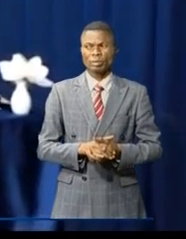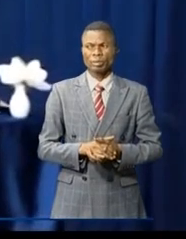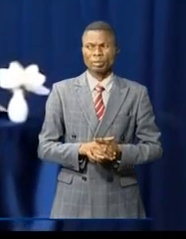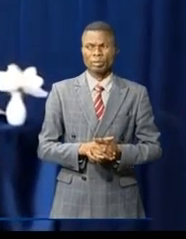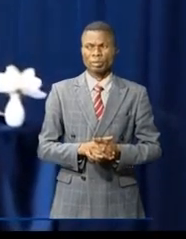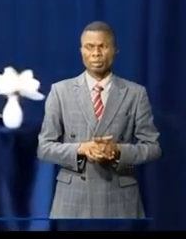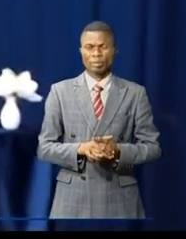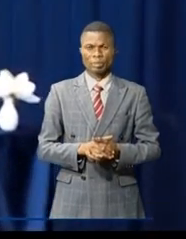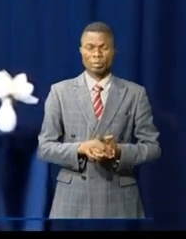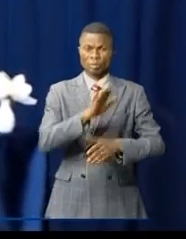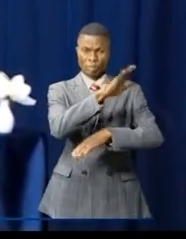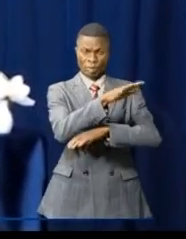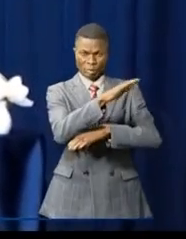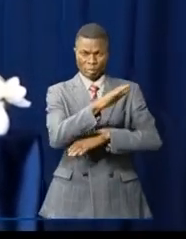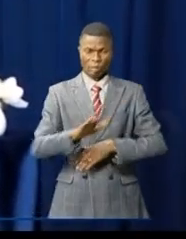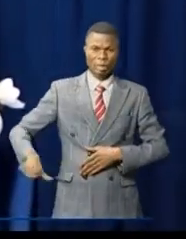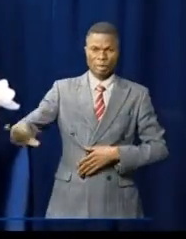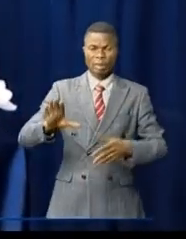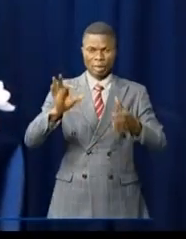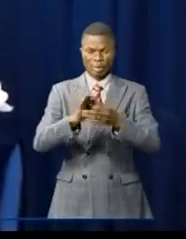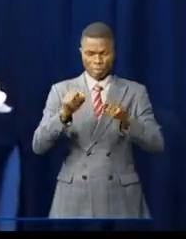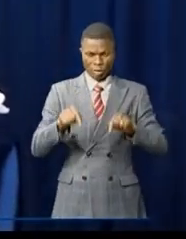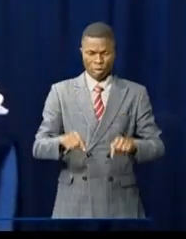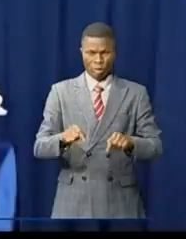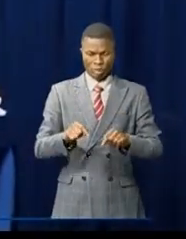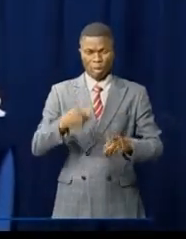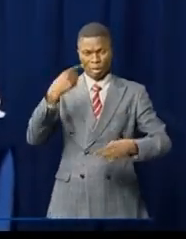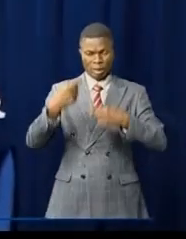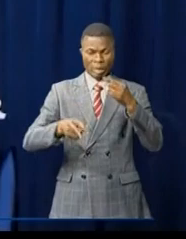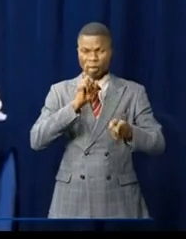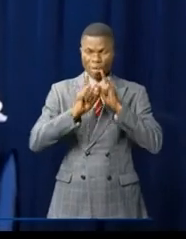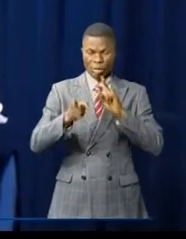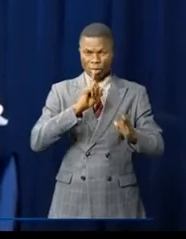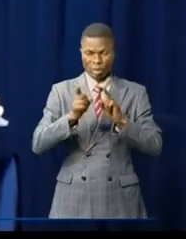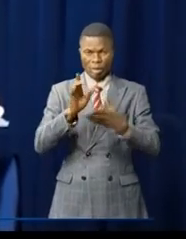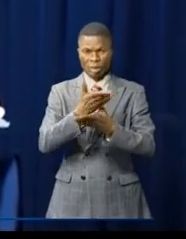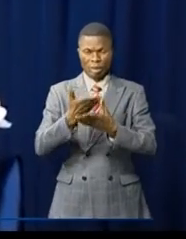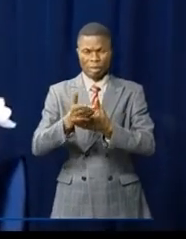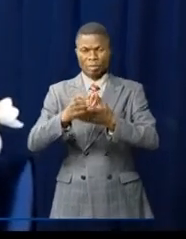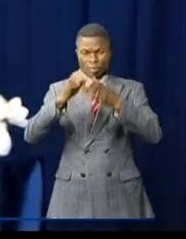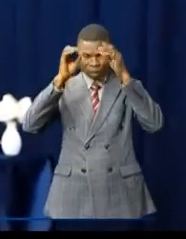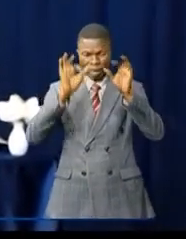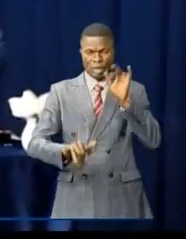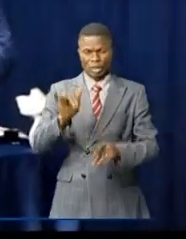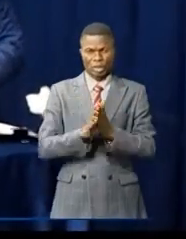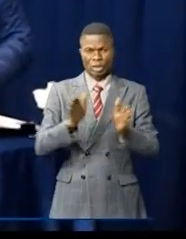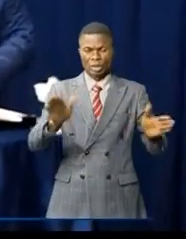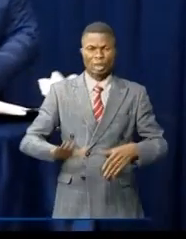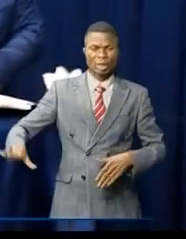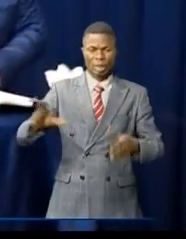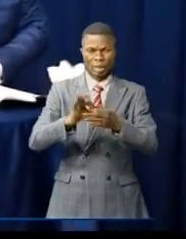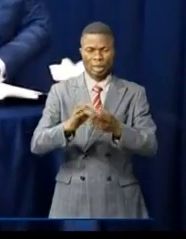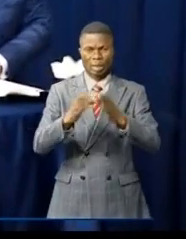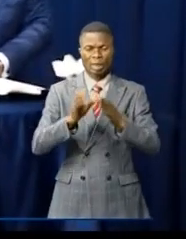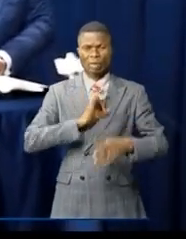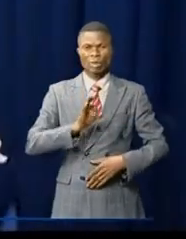Aucun média présent à New York n'a plus filmé le déroulement des discussions tête-à-tête entre Guterres et Tshisekedi. Malgré les